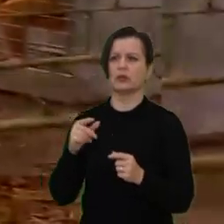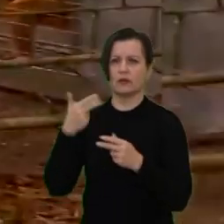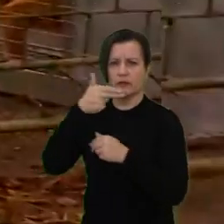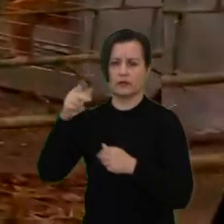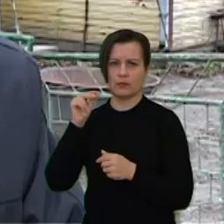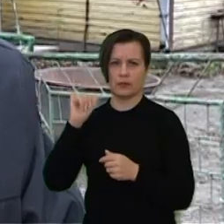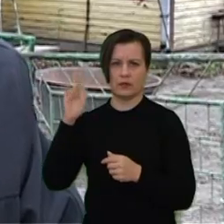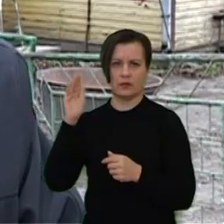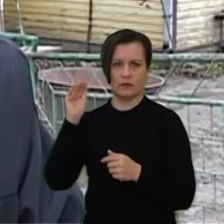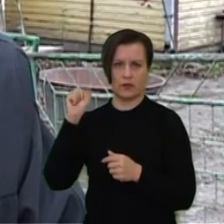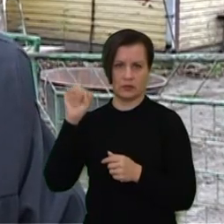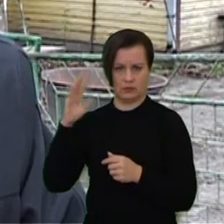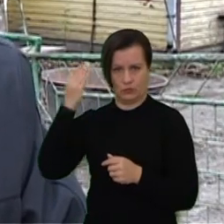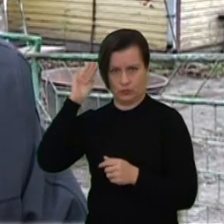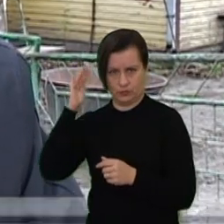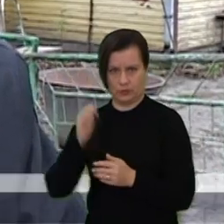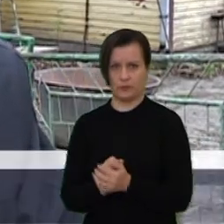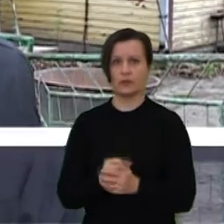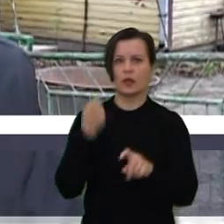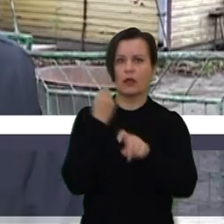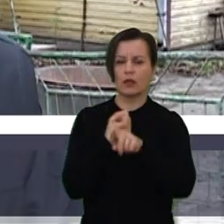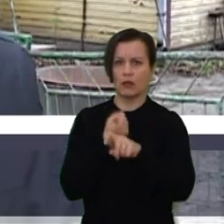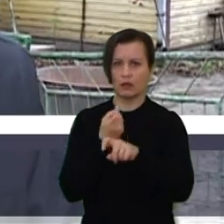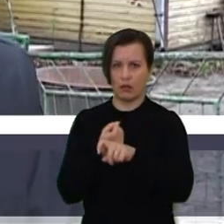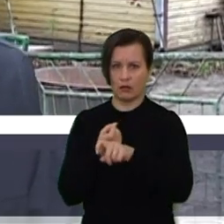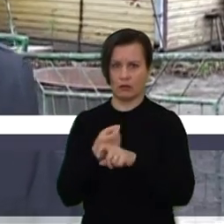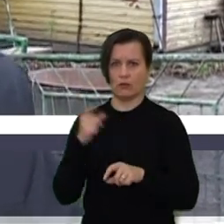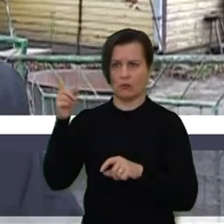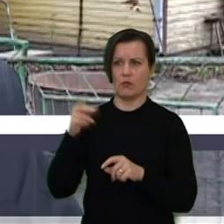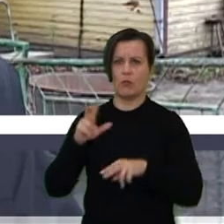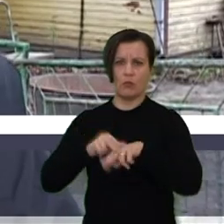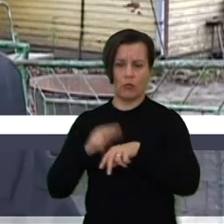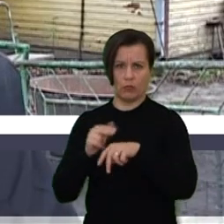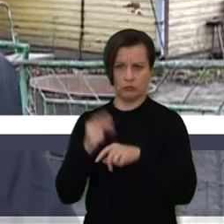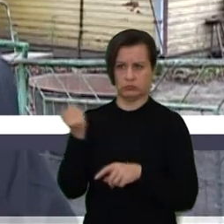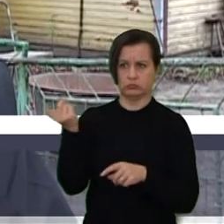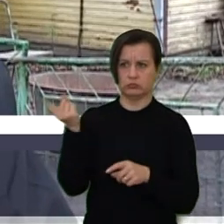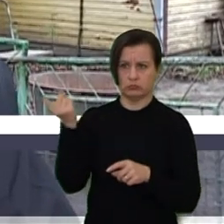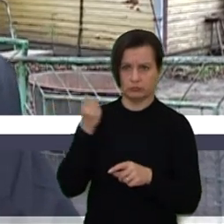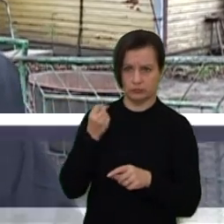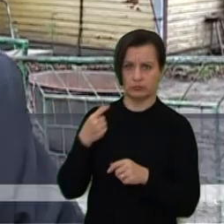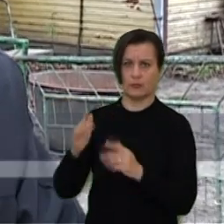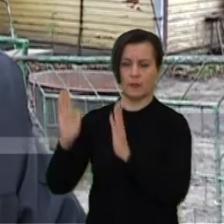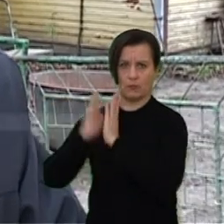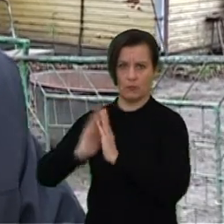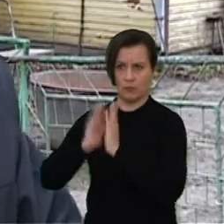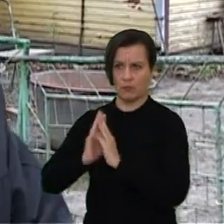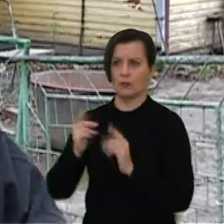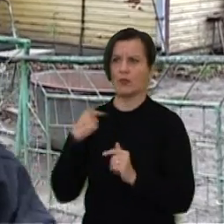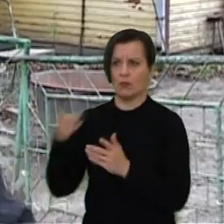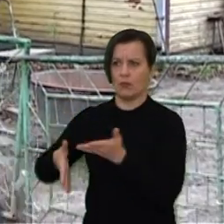tarnyba PIFAS. Iš Kedainių policijos komisariato Širemygijos blandžių gavau prašymą tokį, kad padėti, kad yra problema